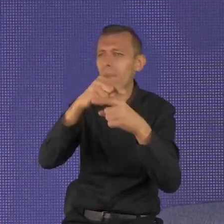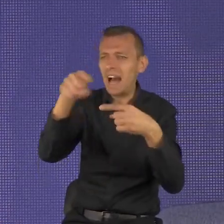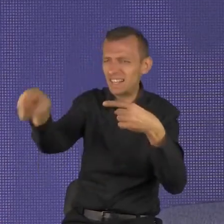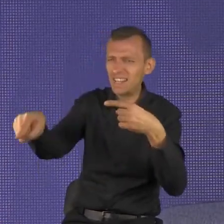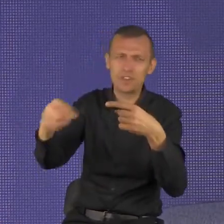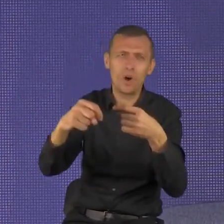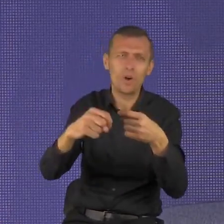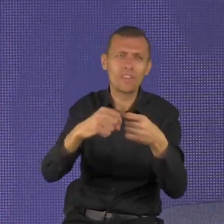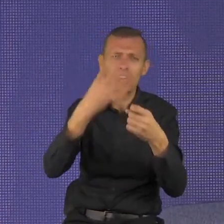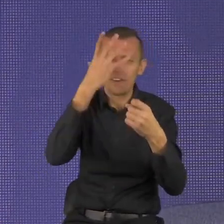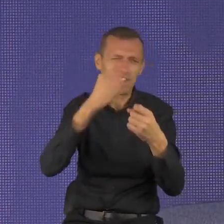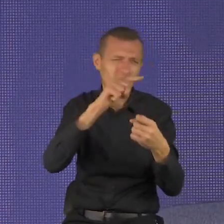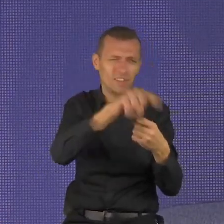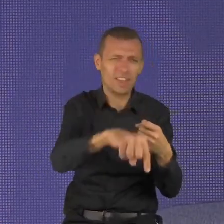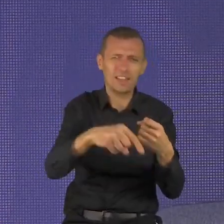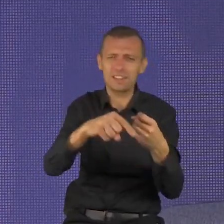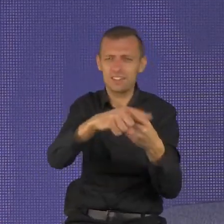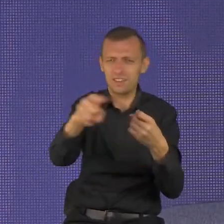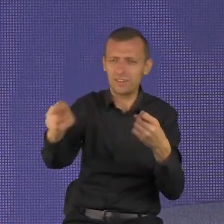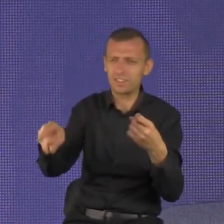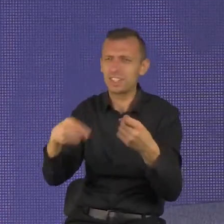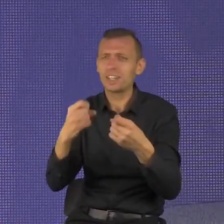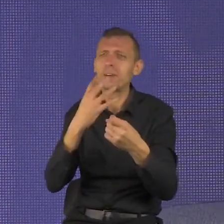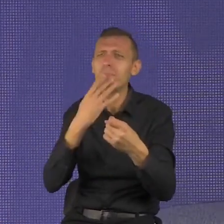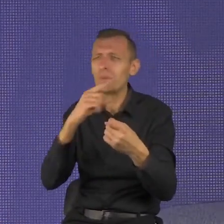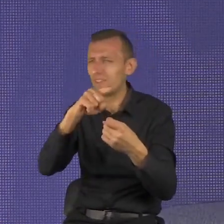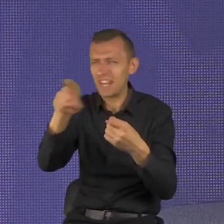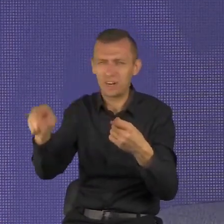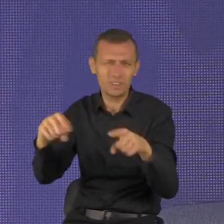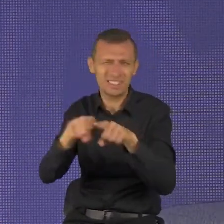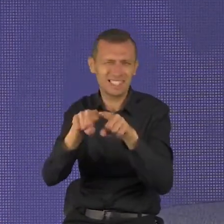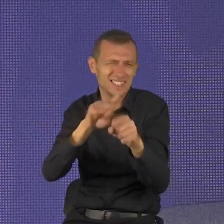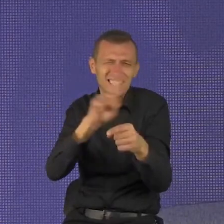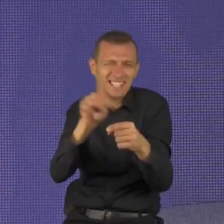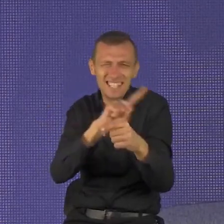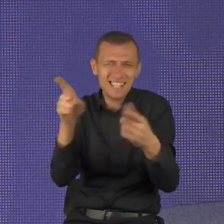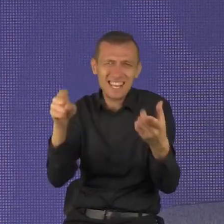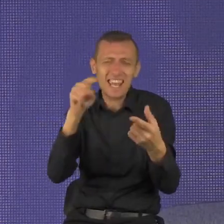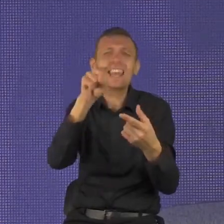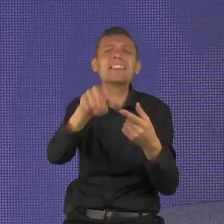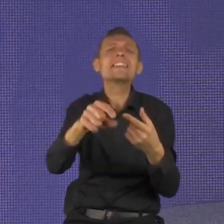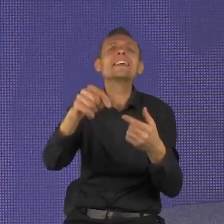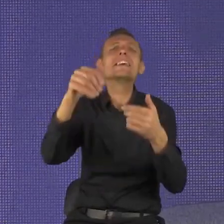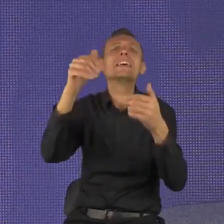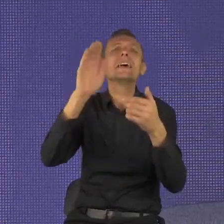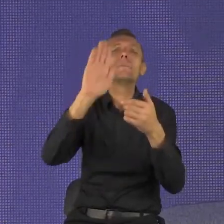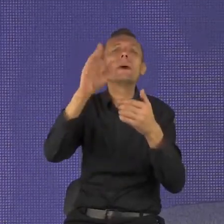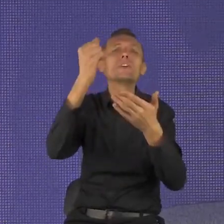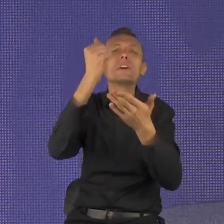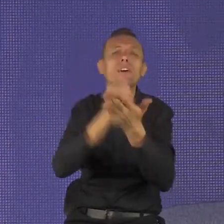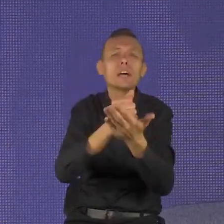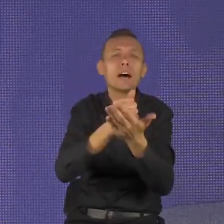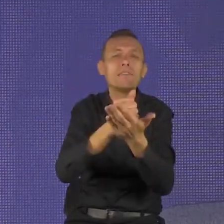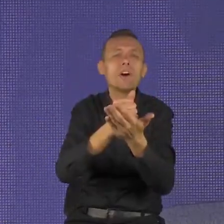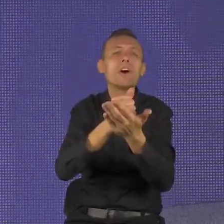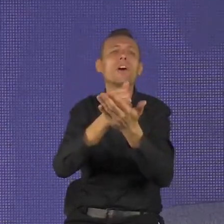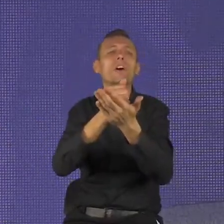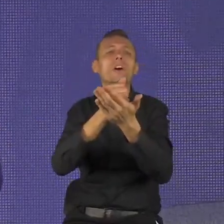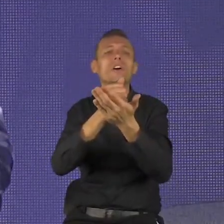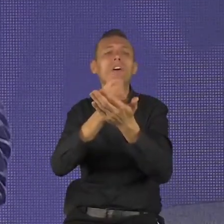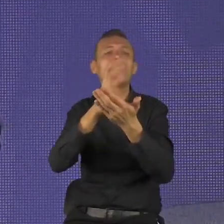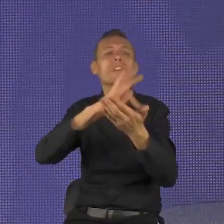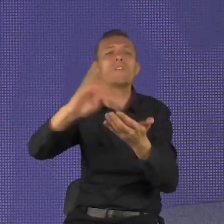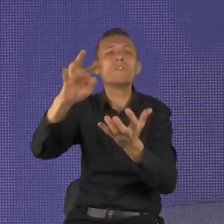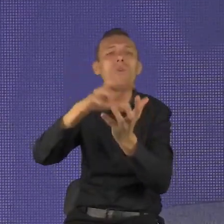inni i mówić jak inni. Jednak aby to miało, aby się stało, musisz być